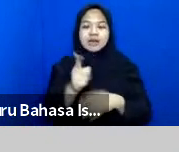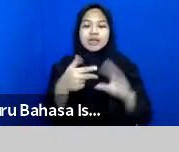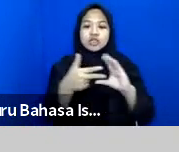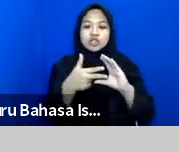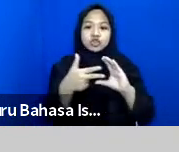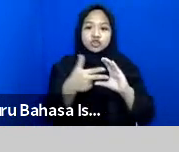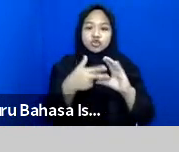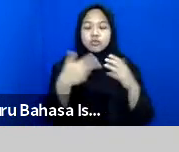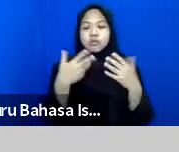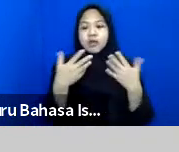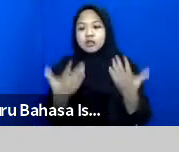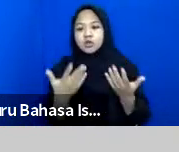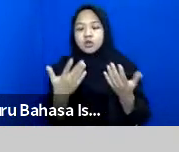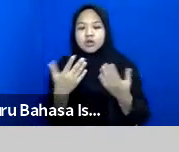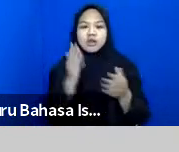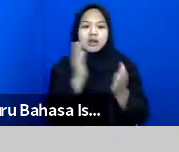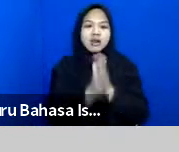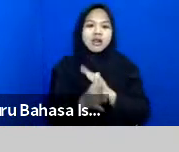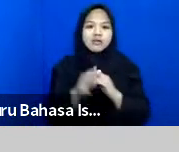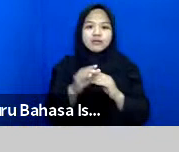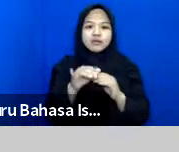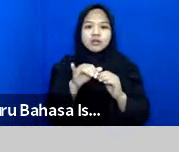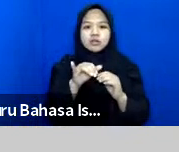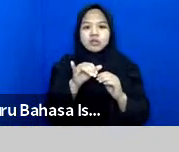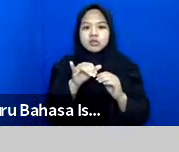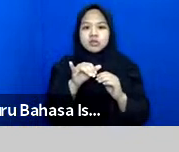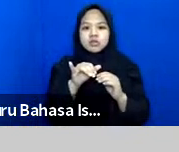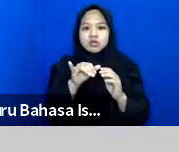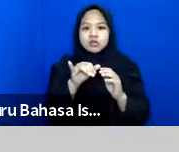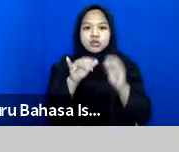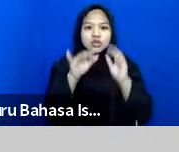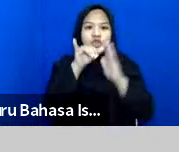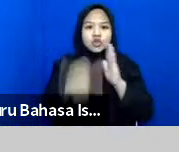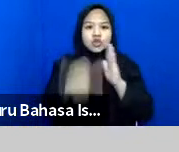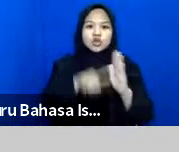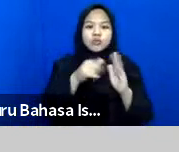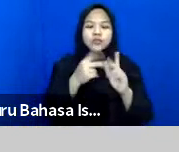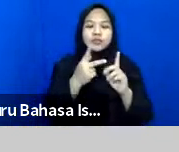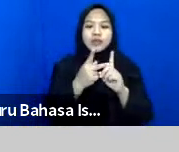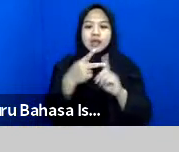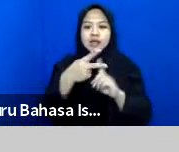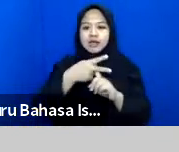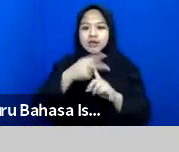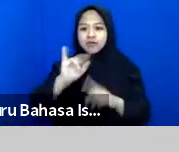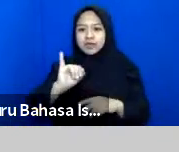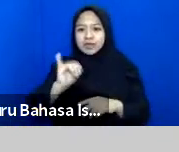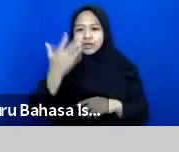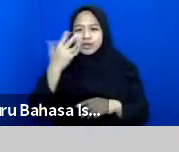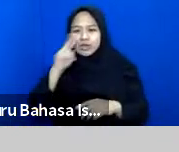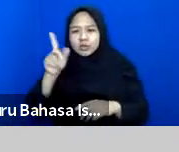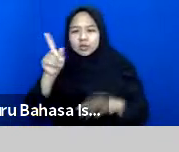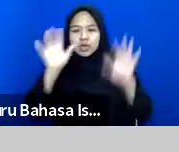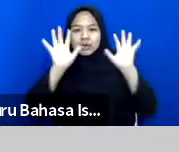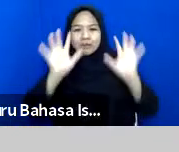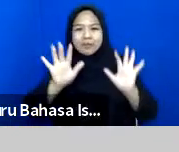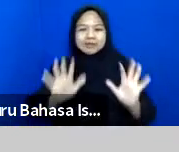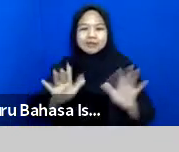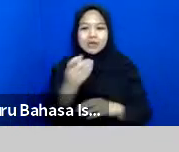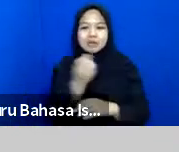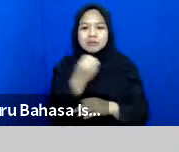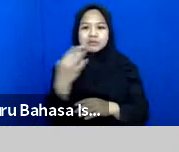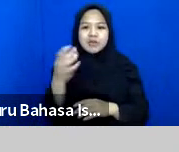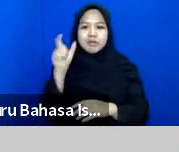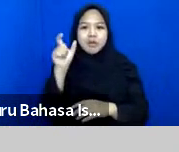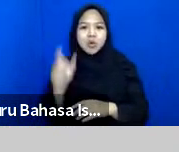Zoom Ini Maupun Yang Di Live Youtube Humanitarian Forum Indonesia Saya Lihat Tadi Sudah Banyak Ada Beberapa